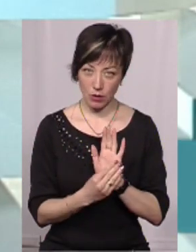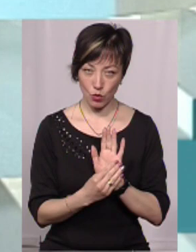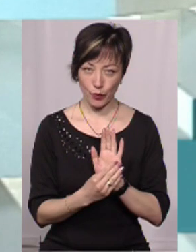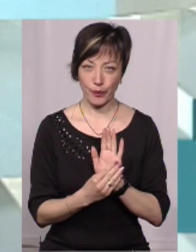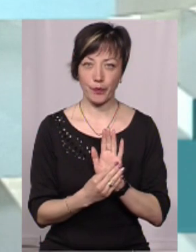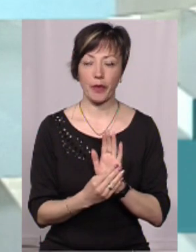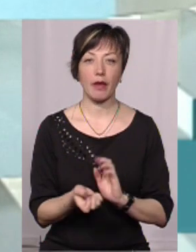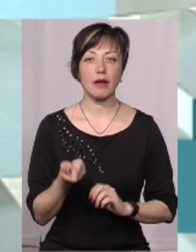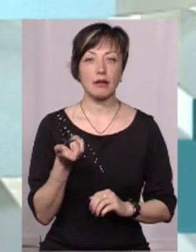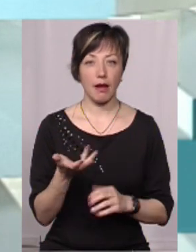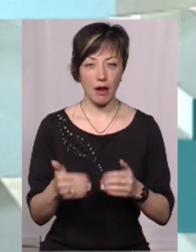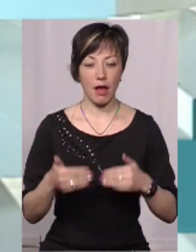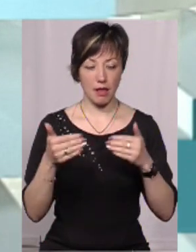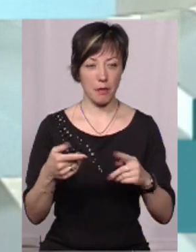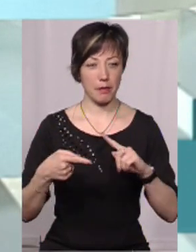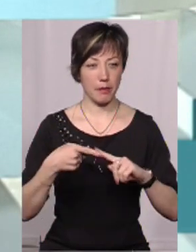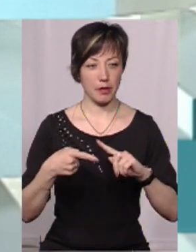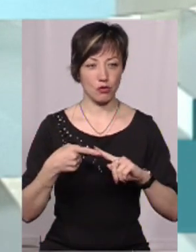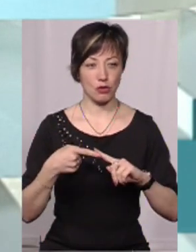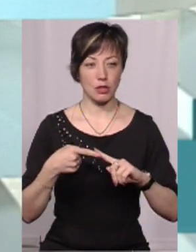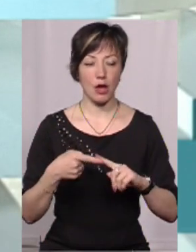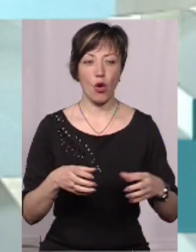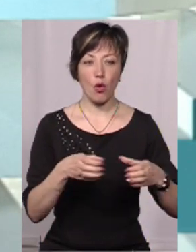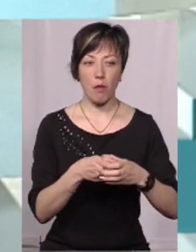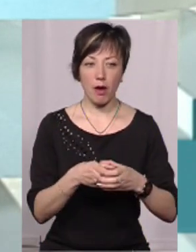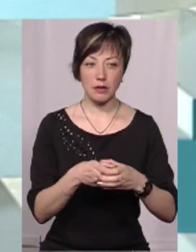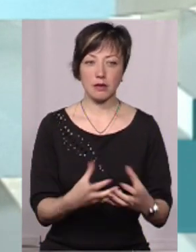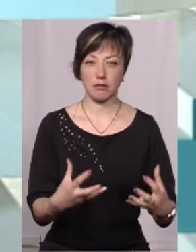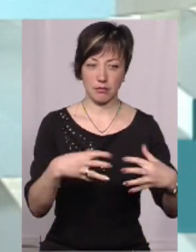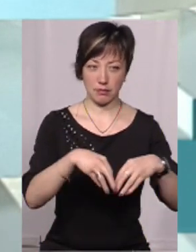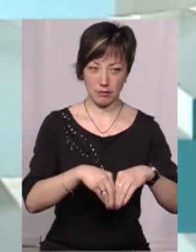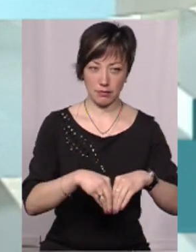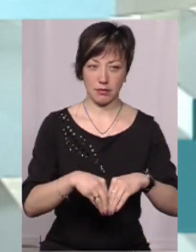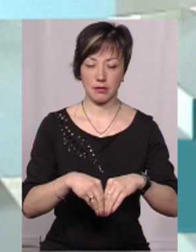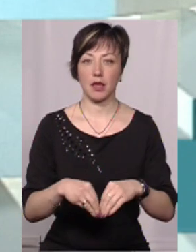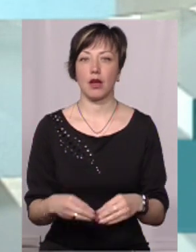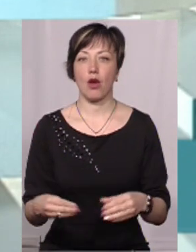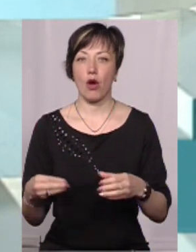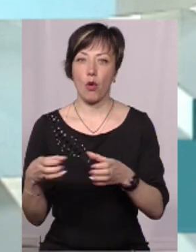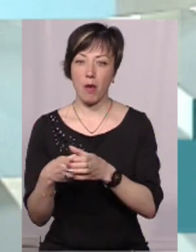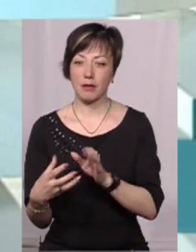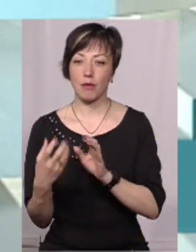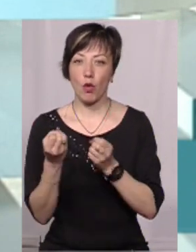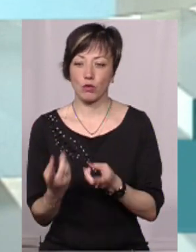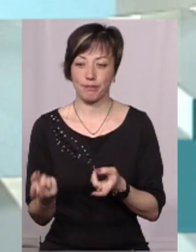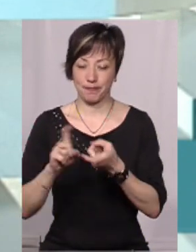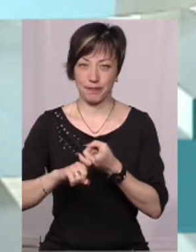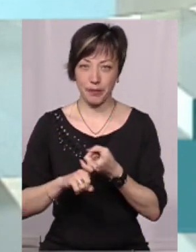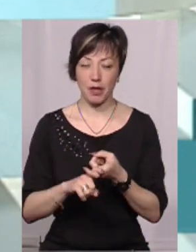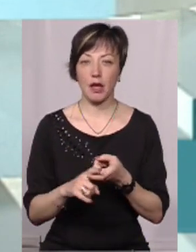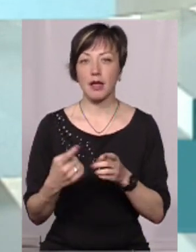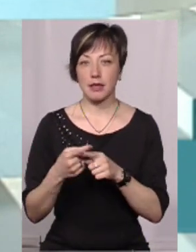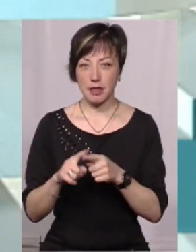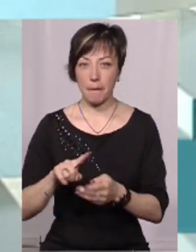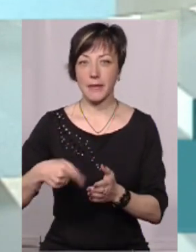прописано декілька етапів. По-перше, звичайно, це стосується громад, об'єднуються, і громад, приєднуються. До цих громад приєднання